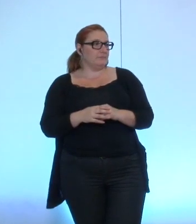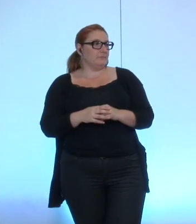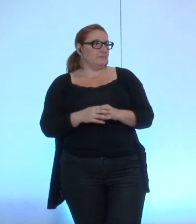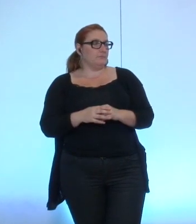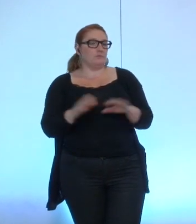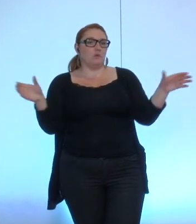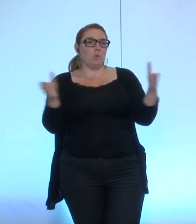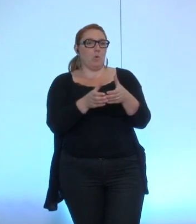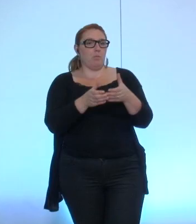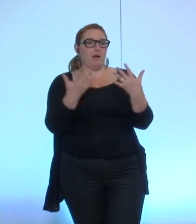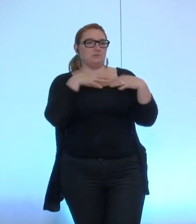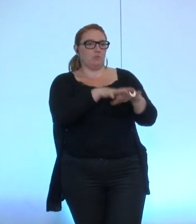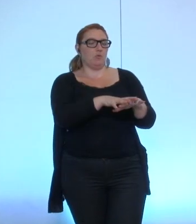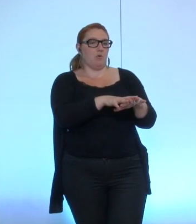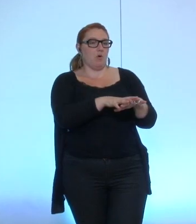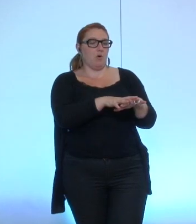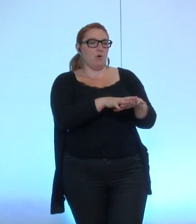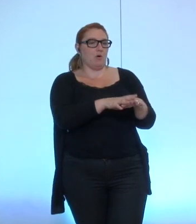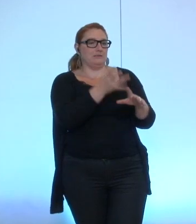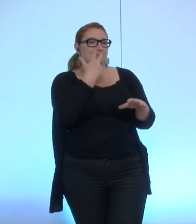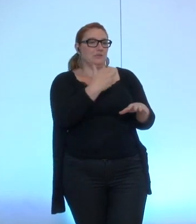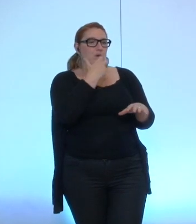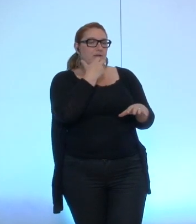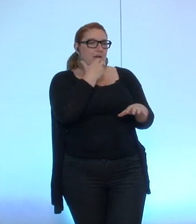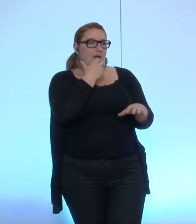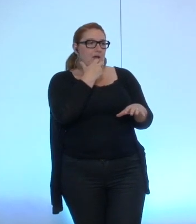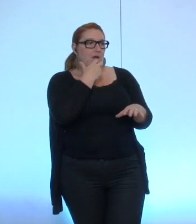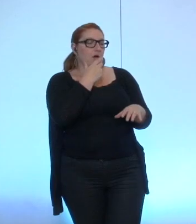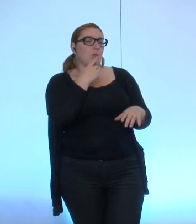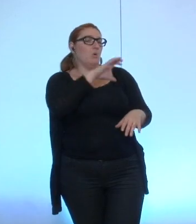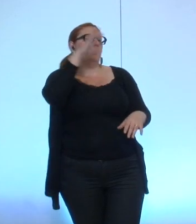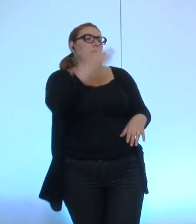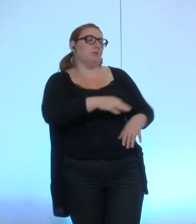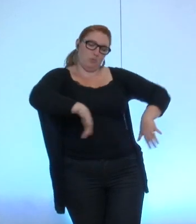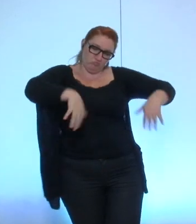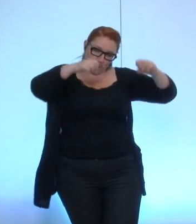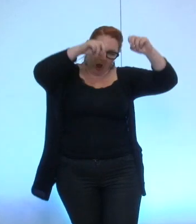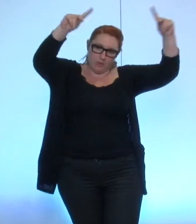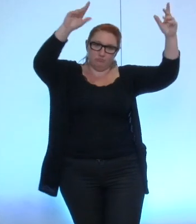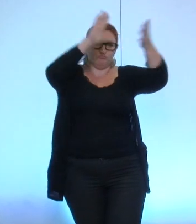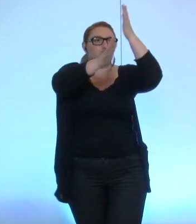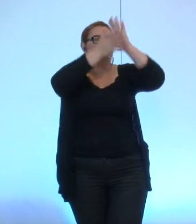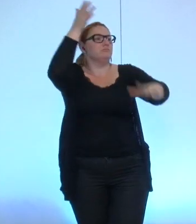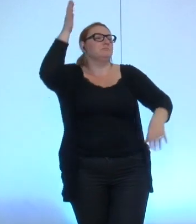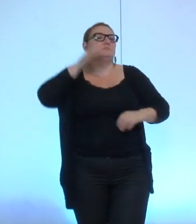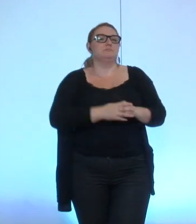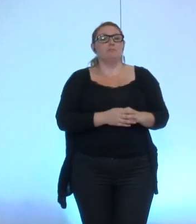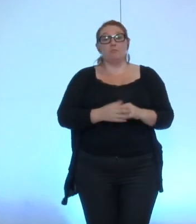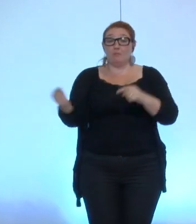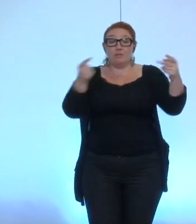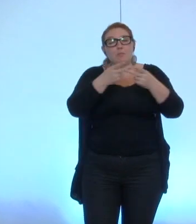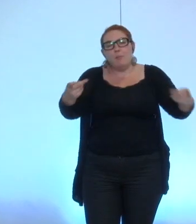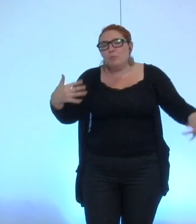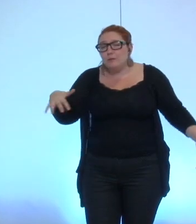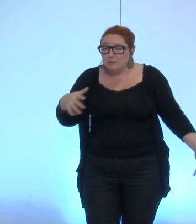le groupe rassemblement citoyen ben unanimité allez zou vous voyez ce ce débat public